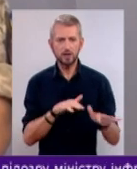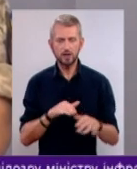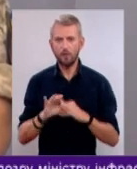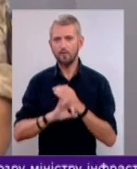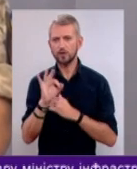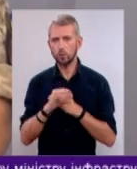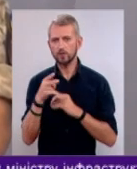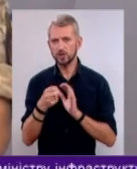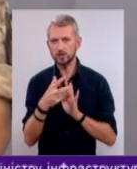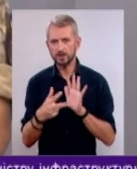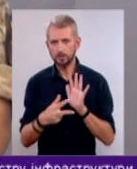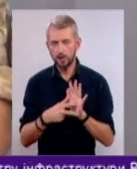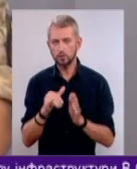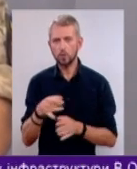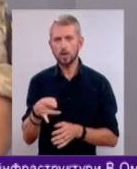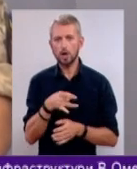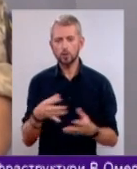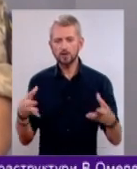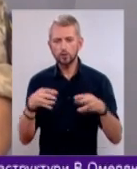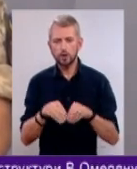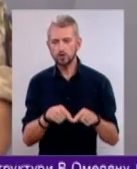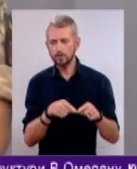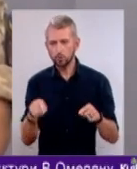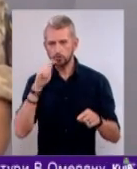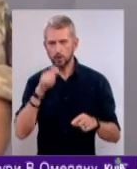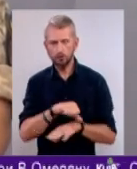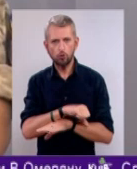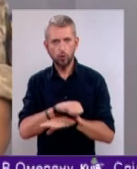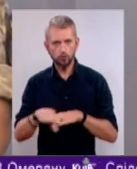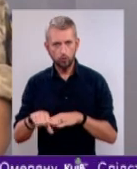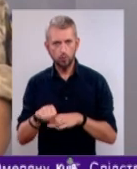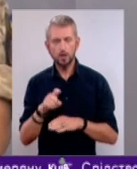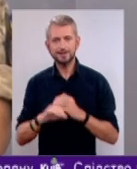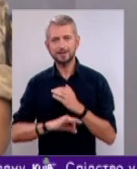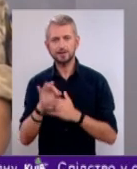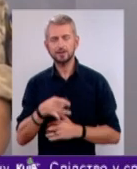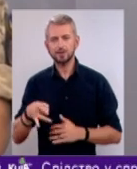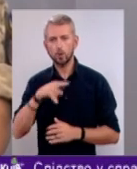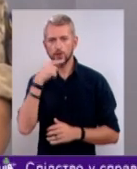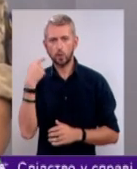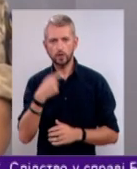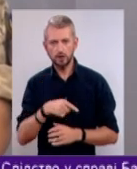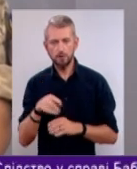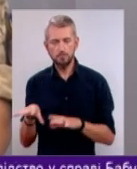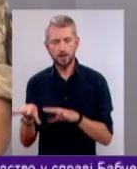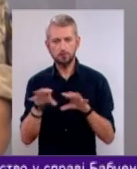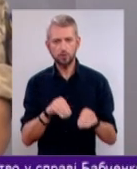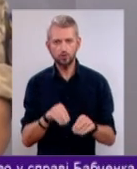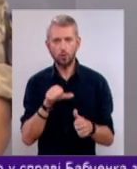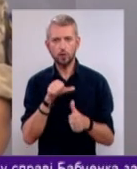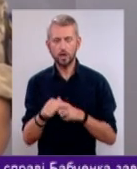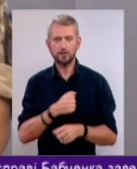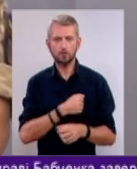-2018» у райони засередження вздовж українського кордону зі східних регіонів Росії переміщено окремі